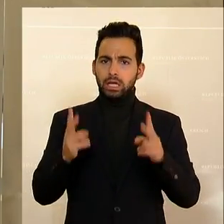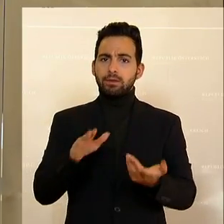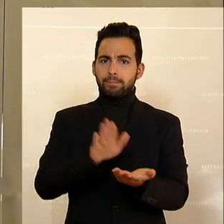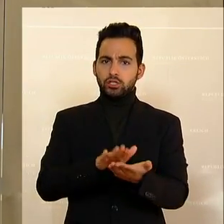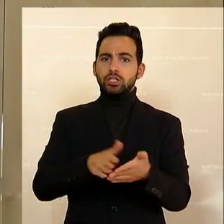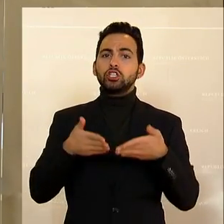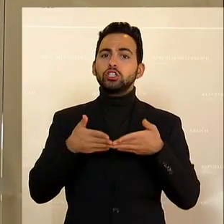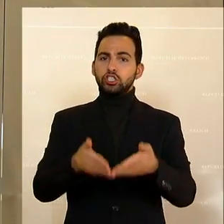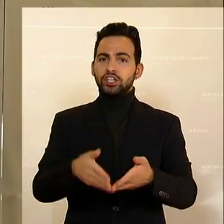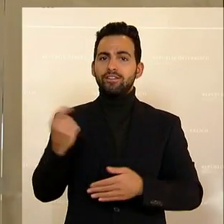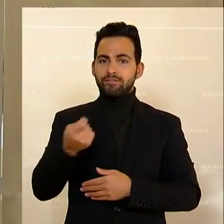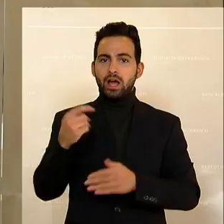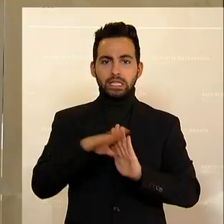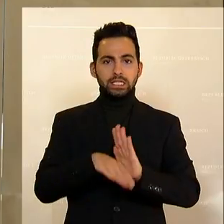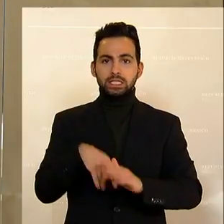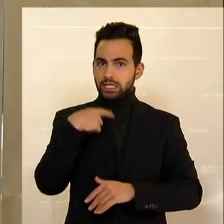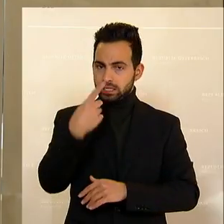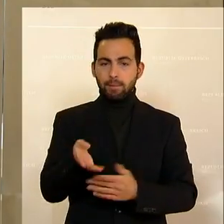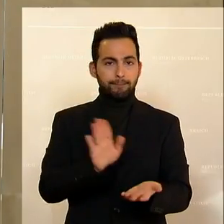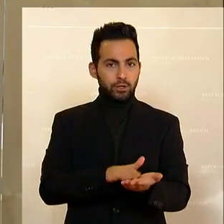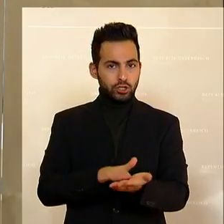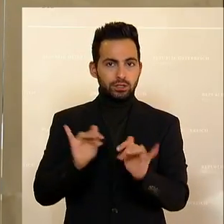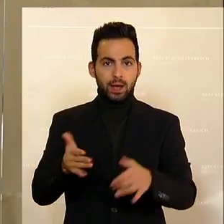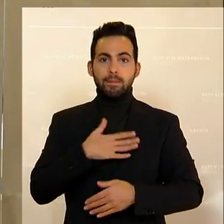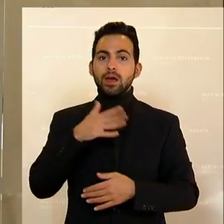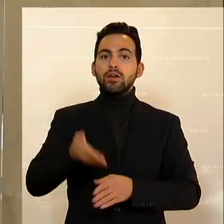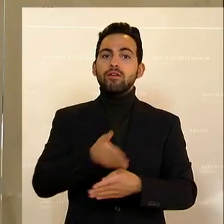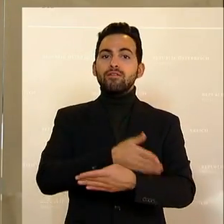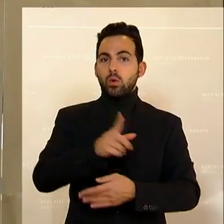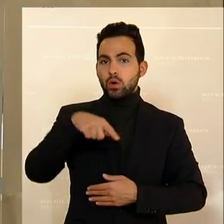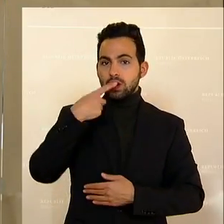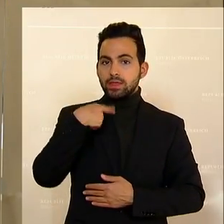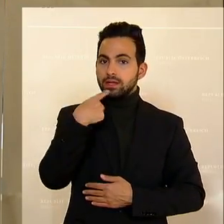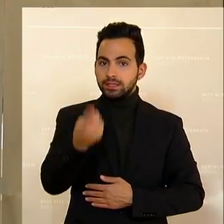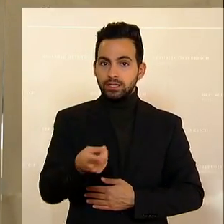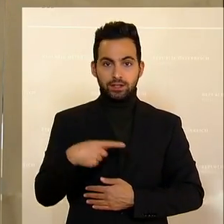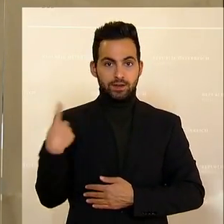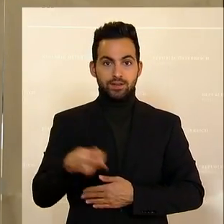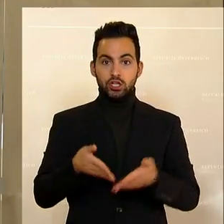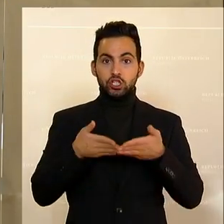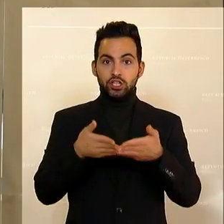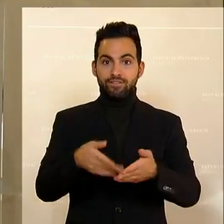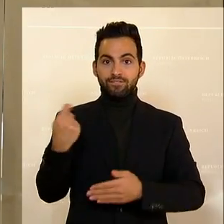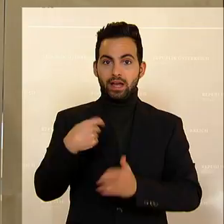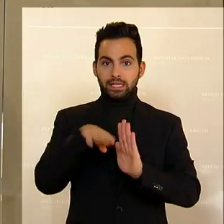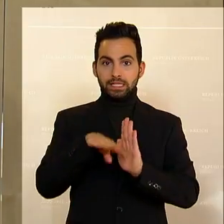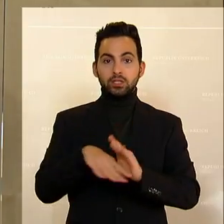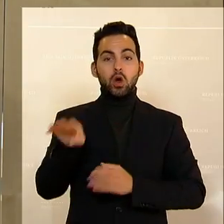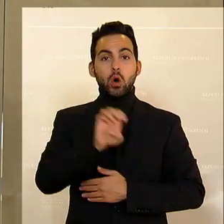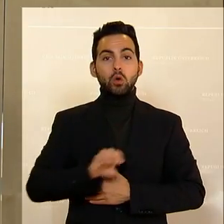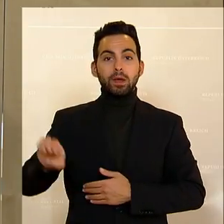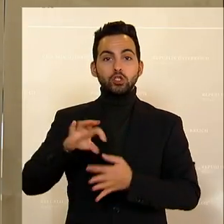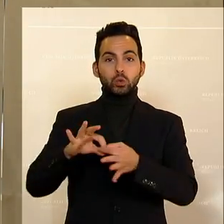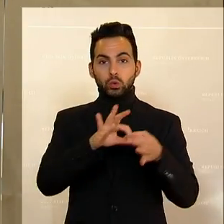wir zum Schifffahrtsgesetz gesagt haben. Nämlich, mein Vorredner gesagt hat, wir sind mit dem Schifffahrtsgesetz in der Europäischen Union